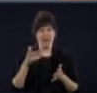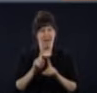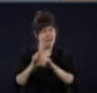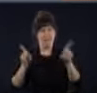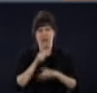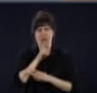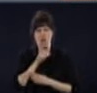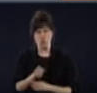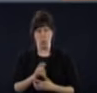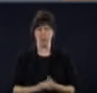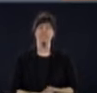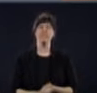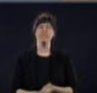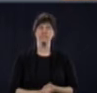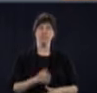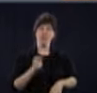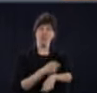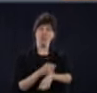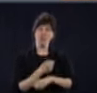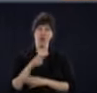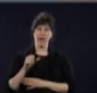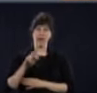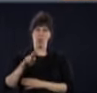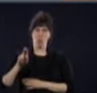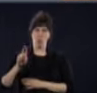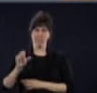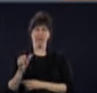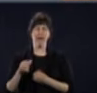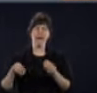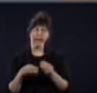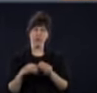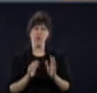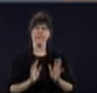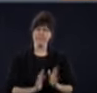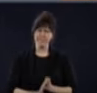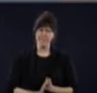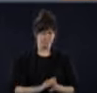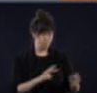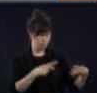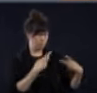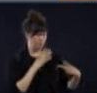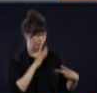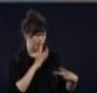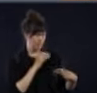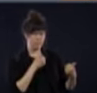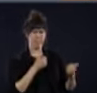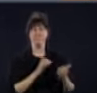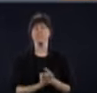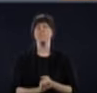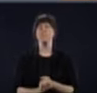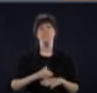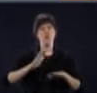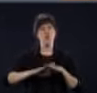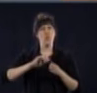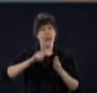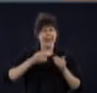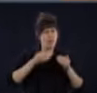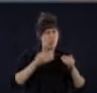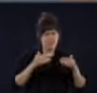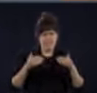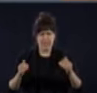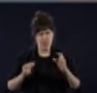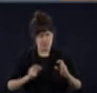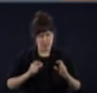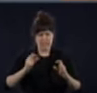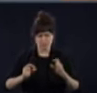si vous me permettez, il faut comprendre que le déconfinement progressif qu'on fait, il